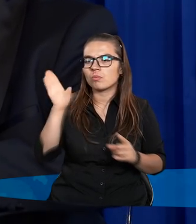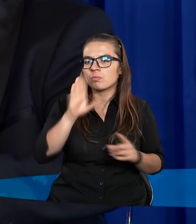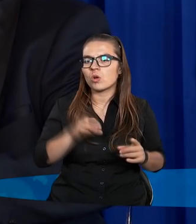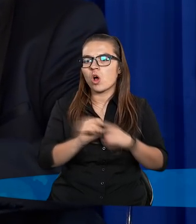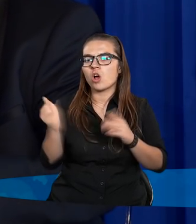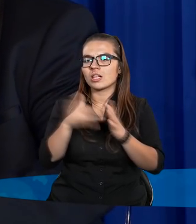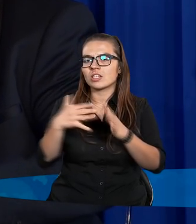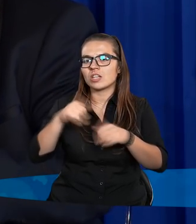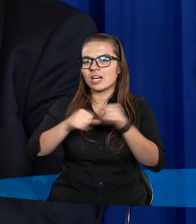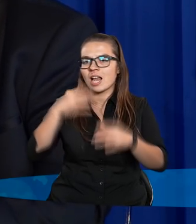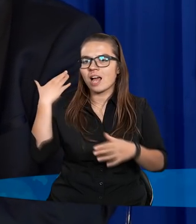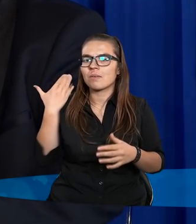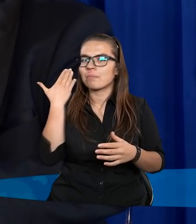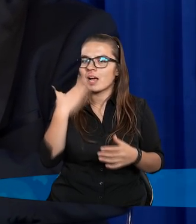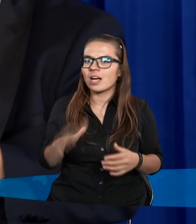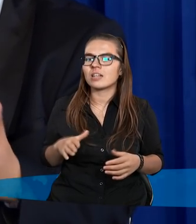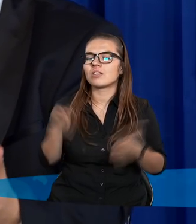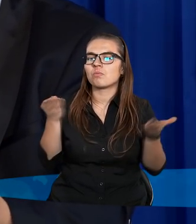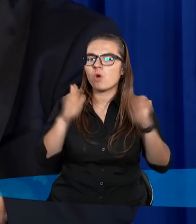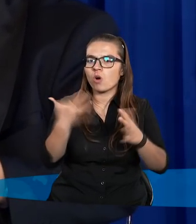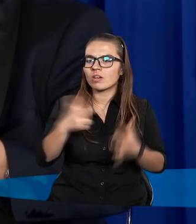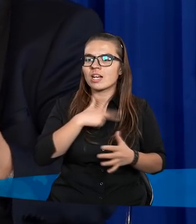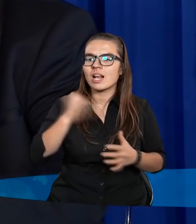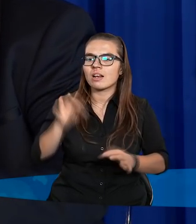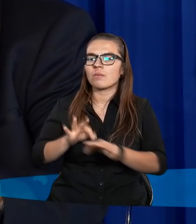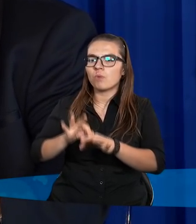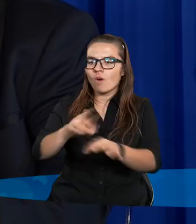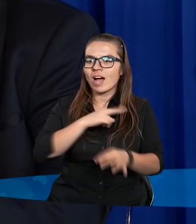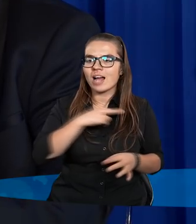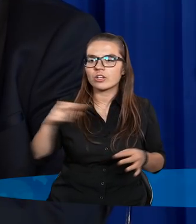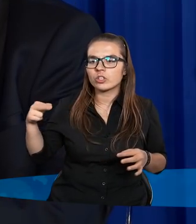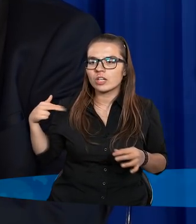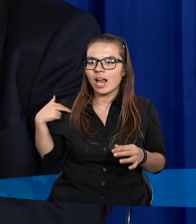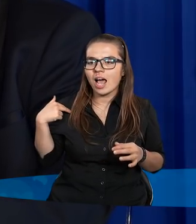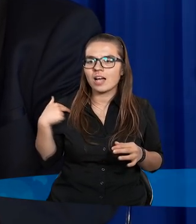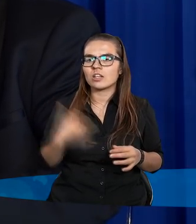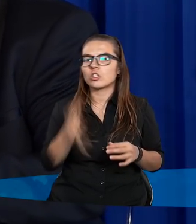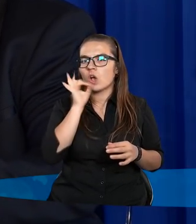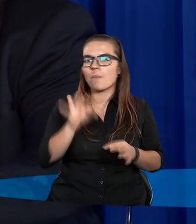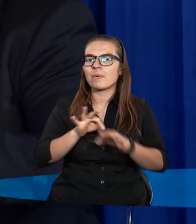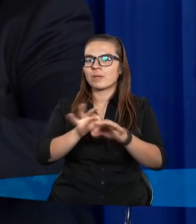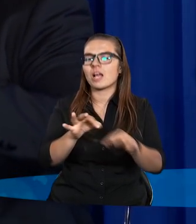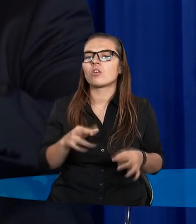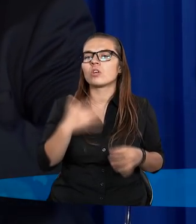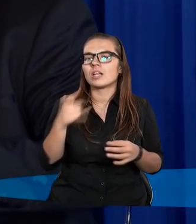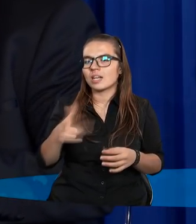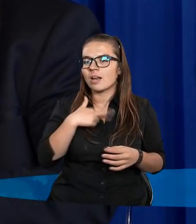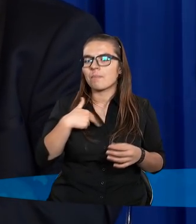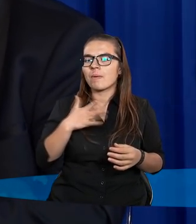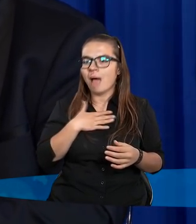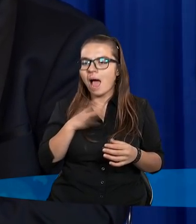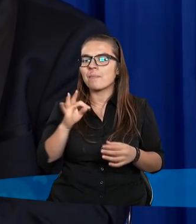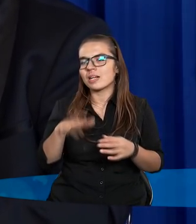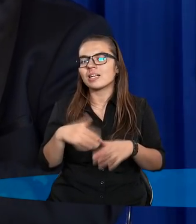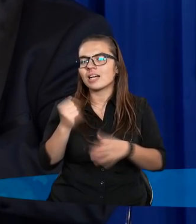Bóg od tysiące razy bardziej chce nam błogosławić i prowadzić nas w dobrym kierunku. Jednak my mamy tę